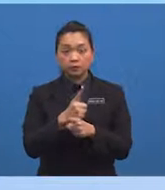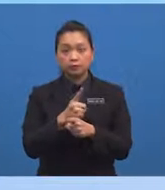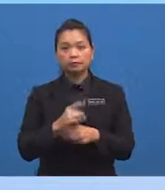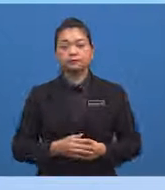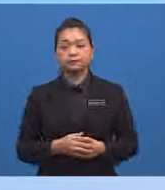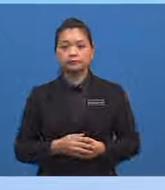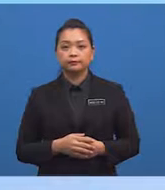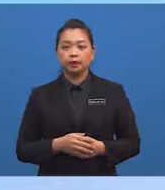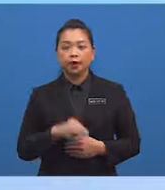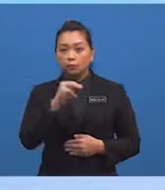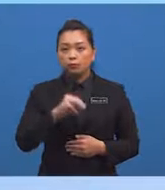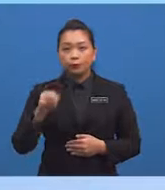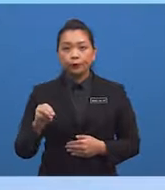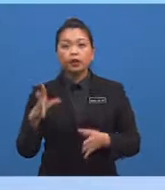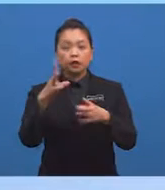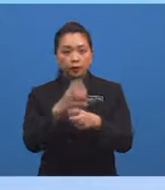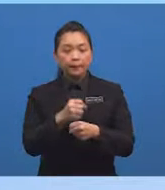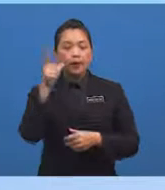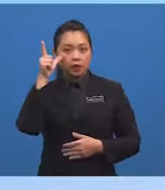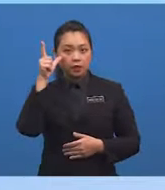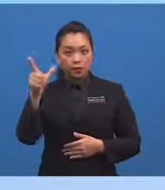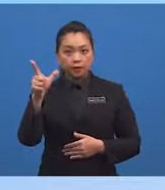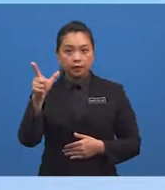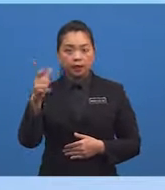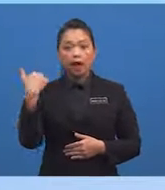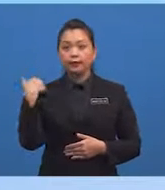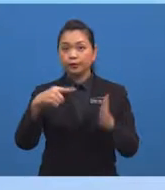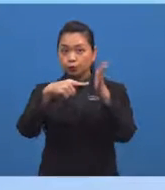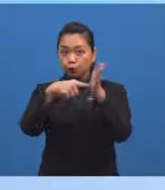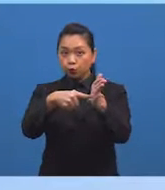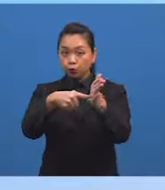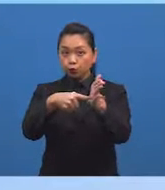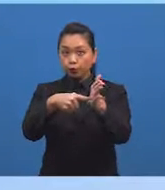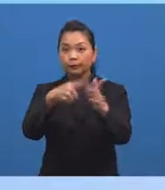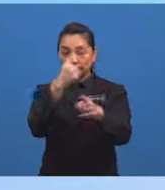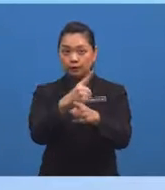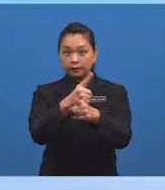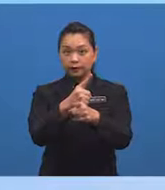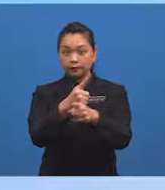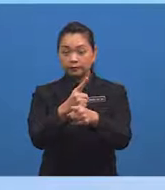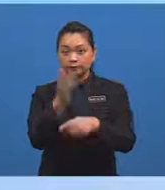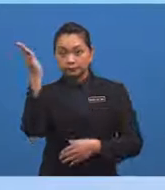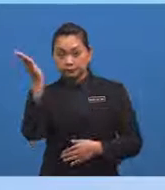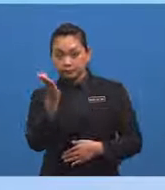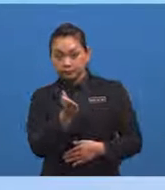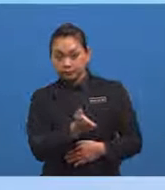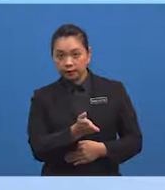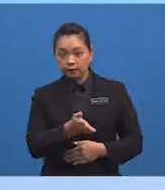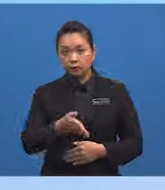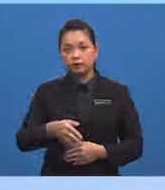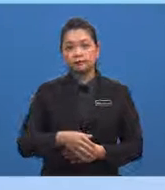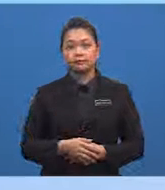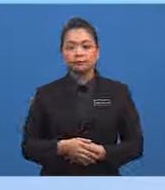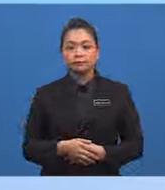Murid-murid dapat lihat ada anak panah yang ditunjukkan pada sebatang